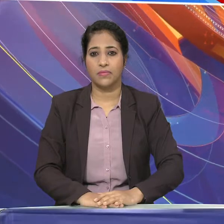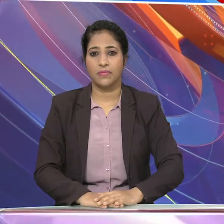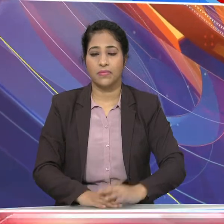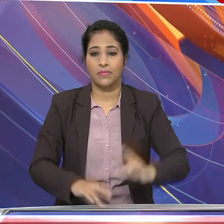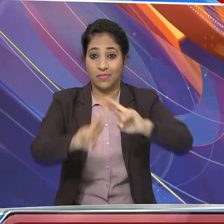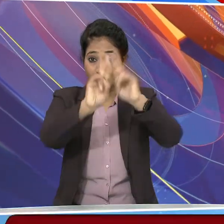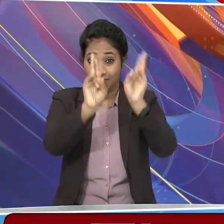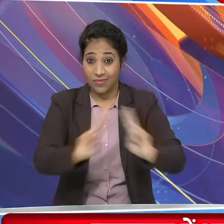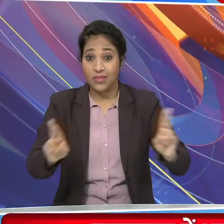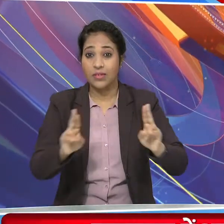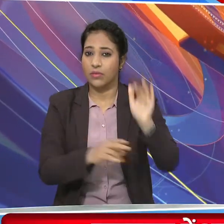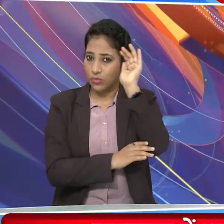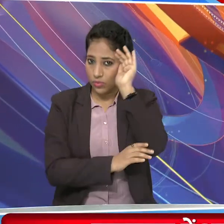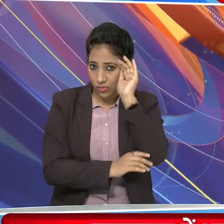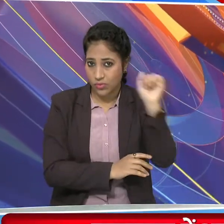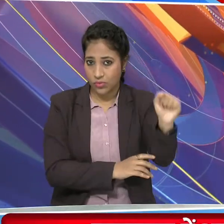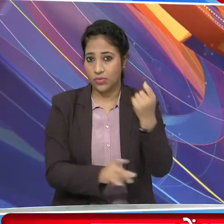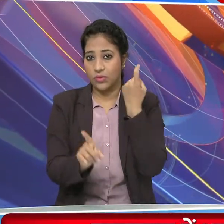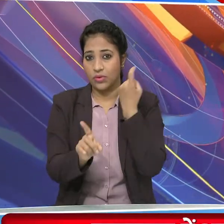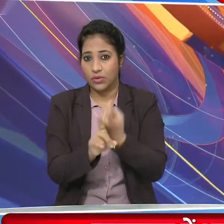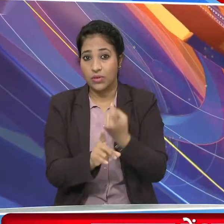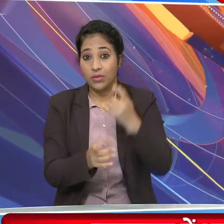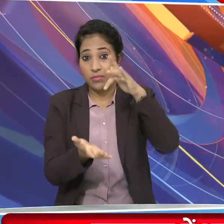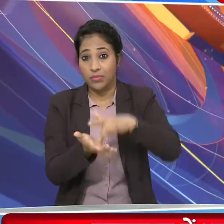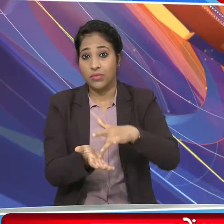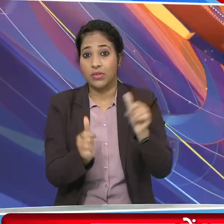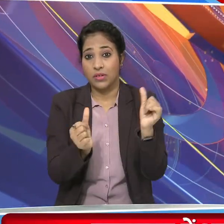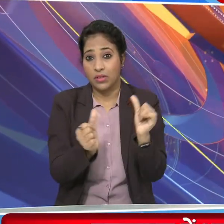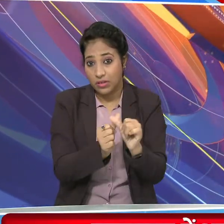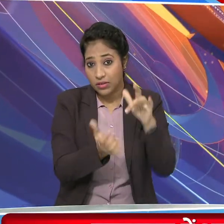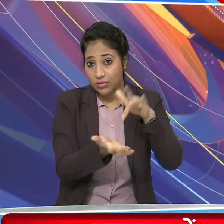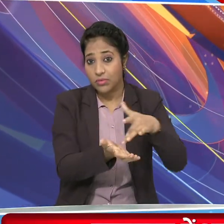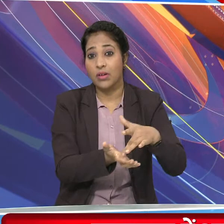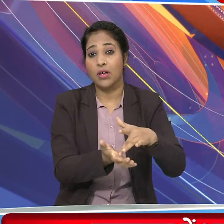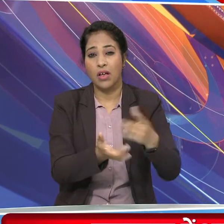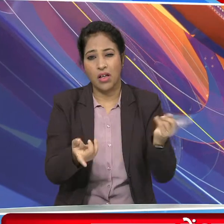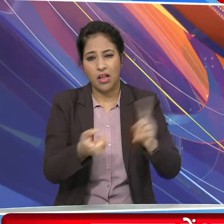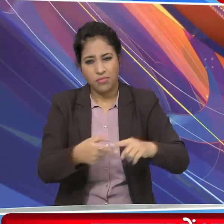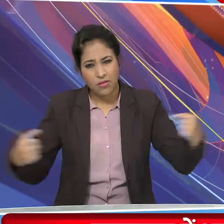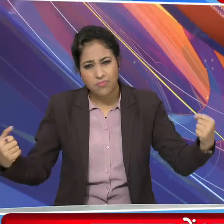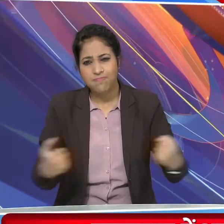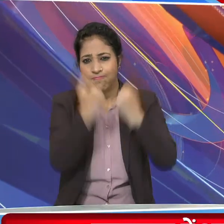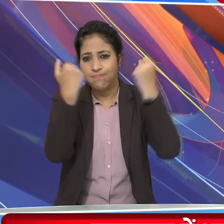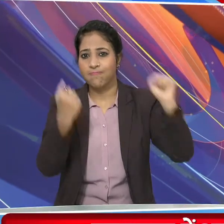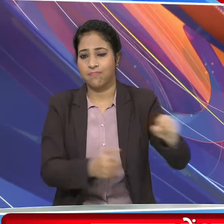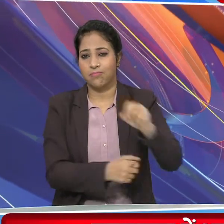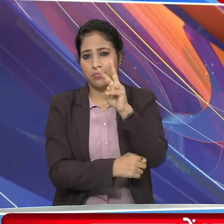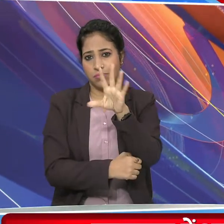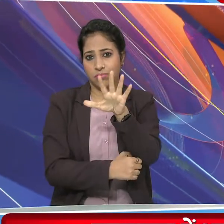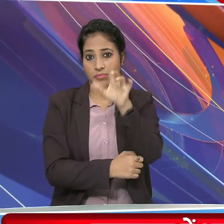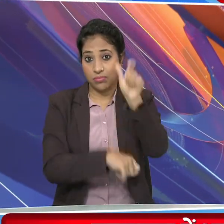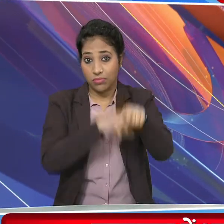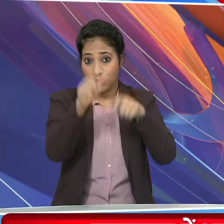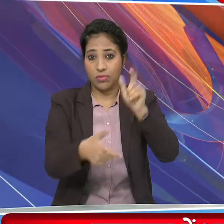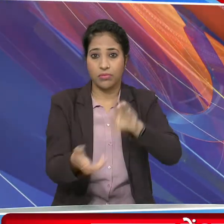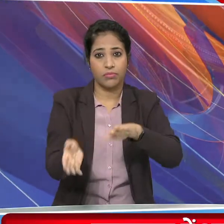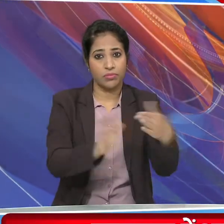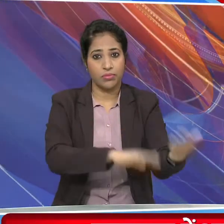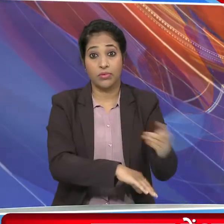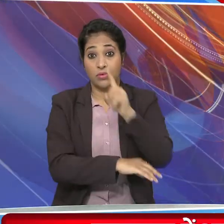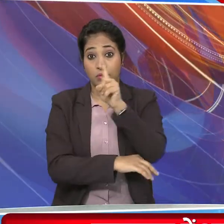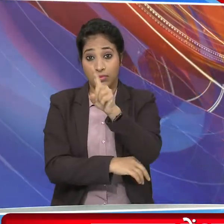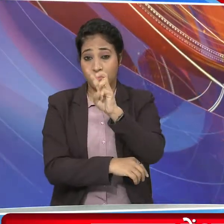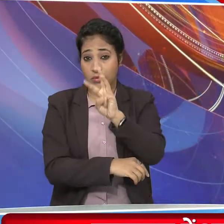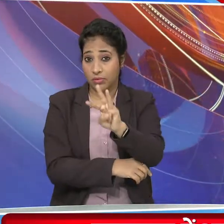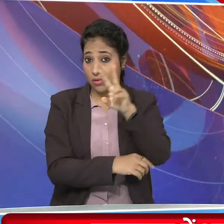अंतरा शेख खबरों में काराबाख में अजरबैजान के हमलों में कम से कम 25 लोगों की मौत 138